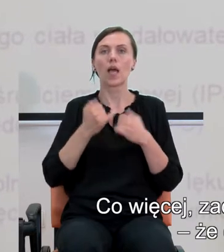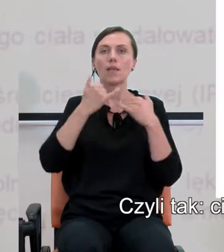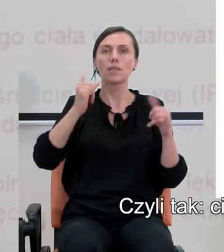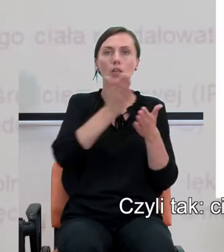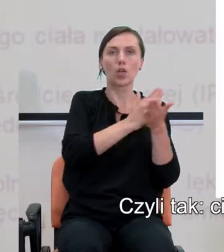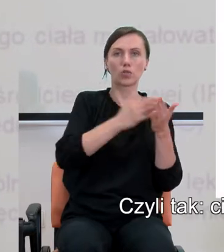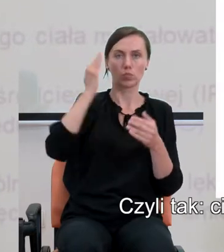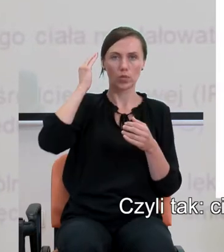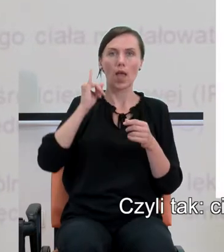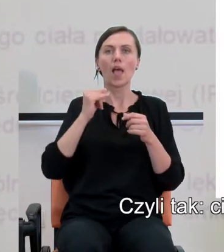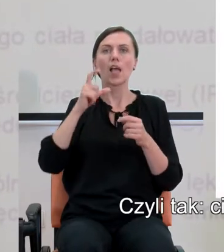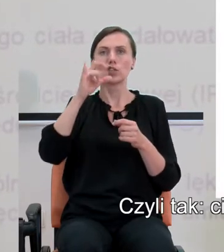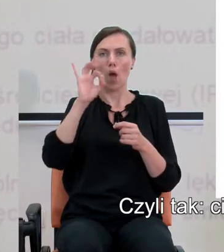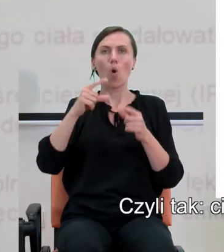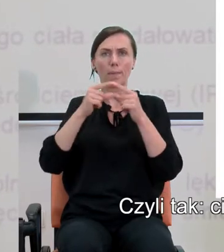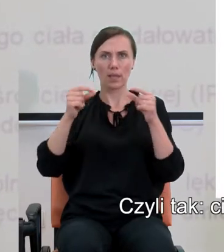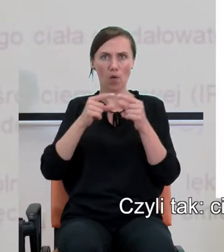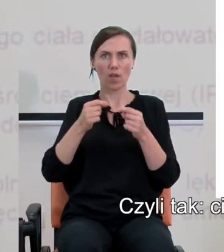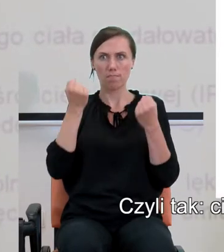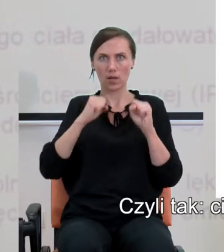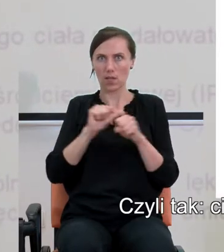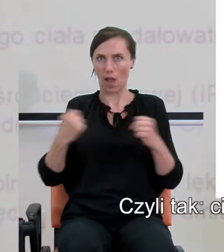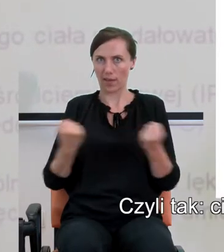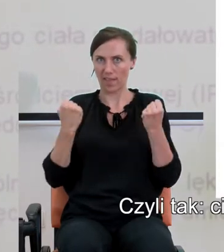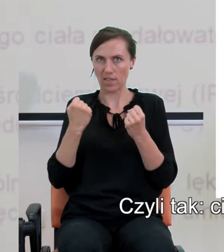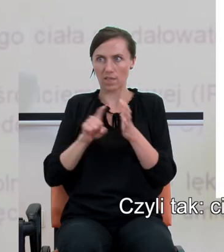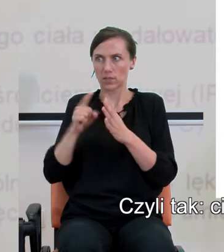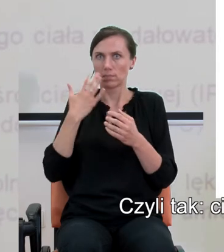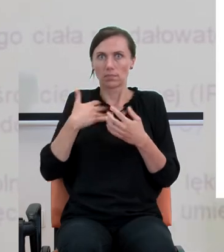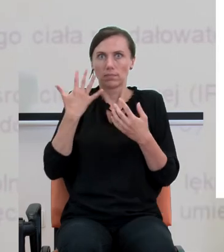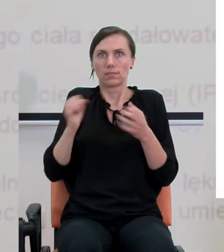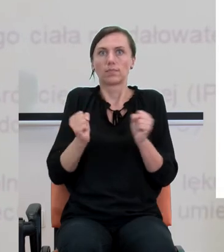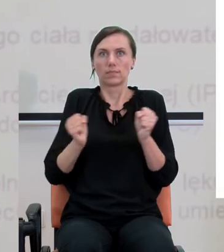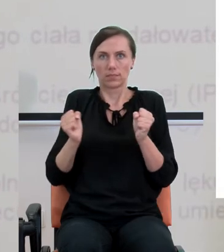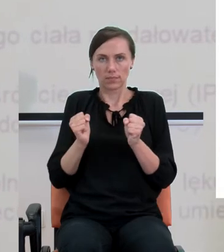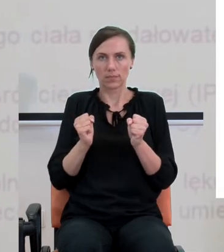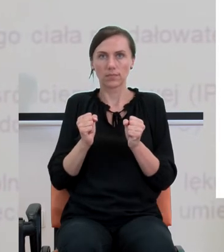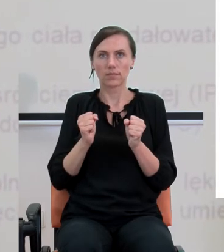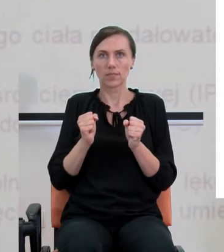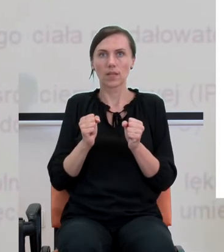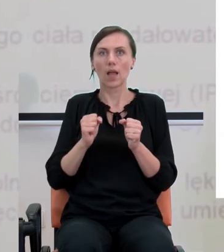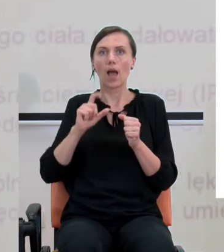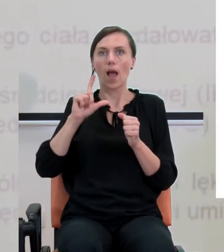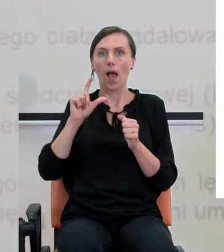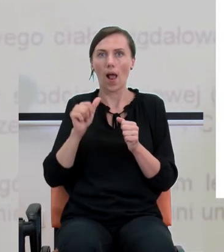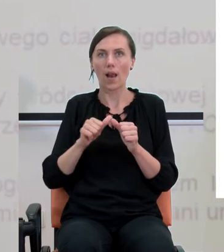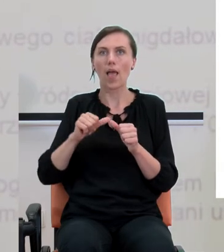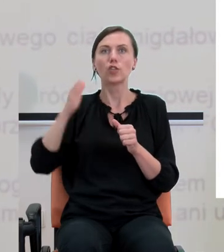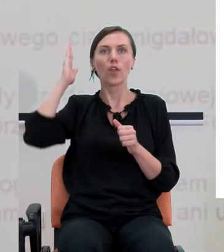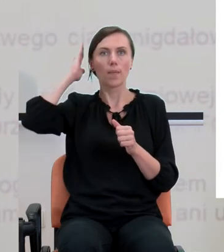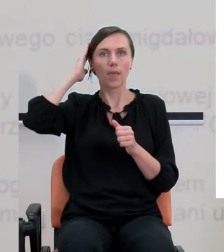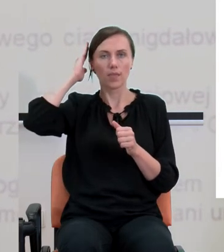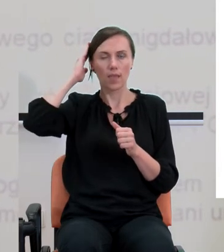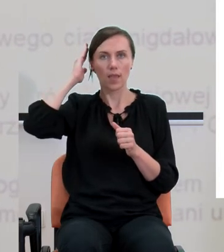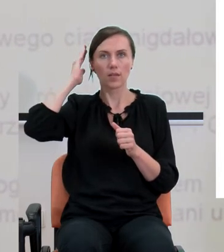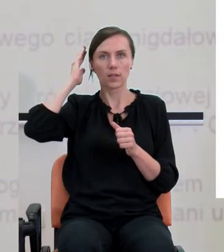struktur. Czyli tak, ciało migdałowate bardziej aktywne, wyższy lęk, ale bruzda śródciemieniowa,